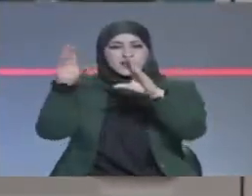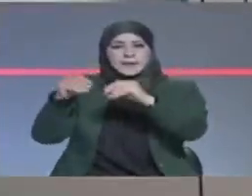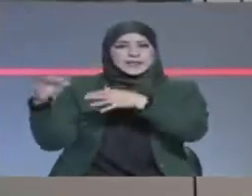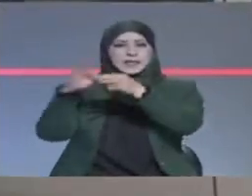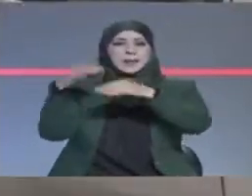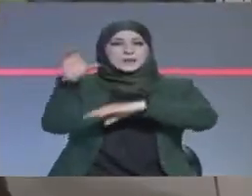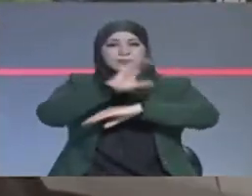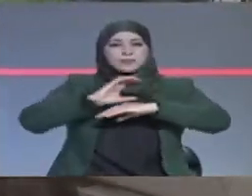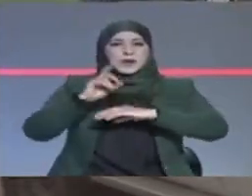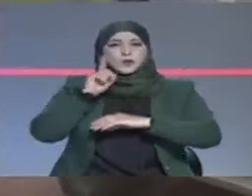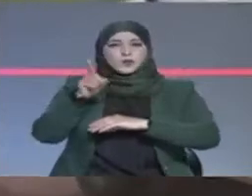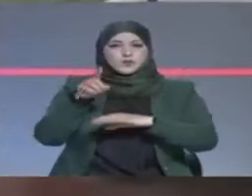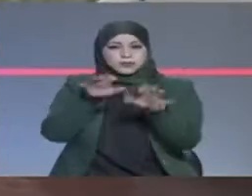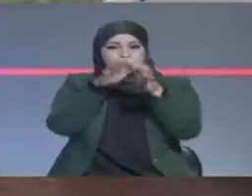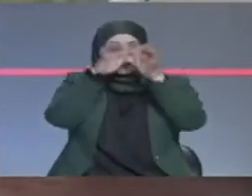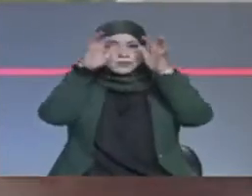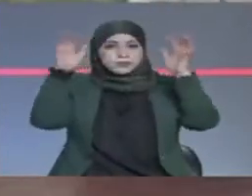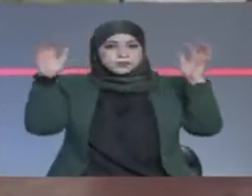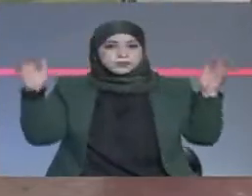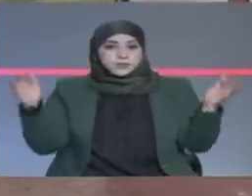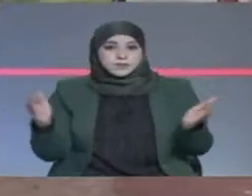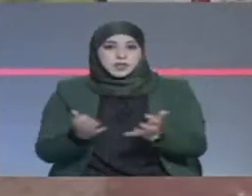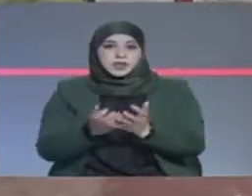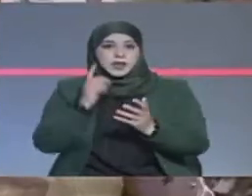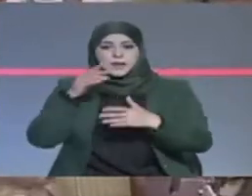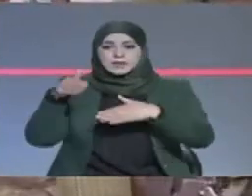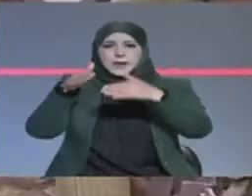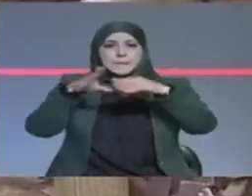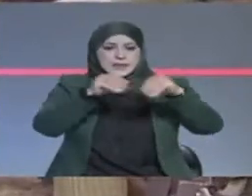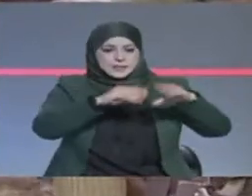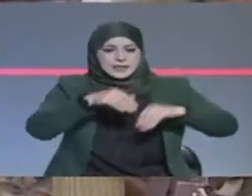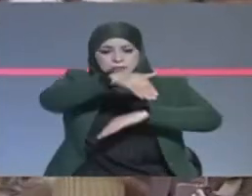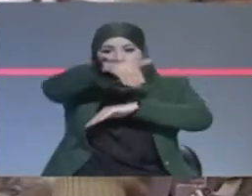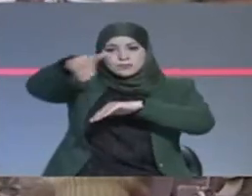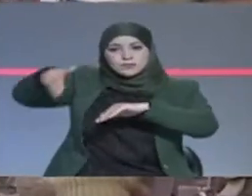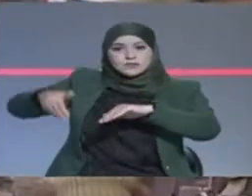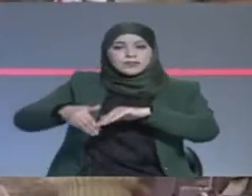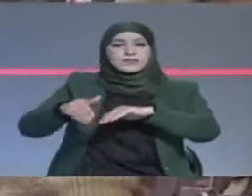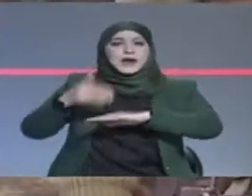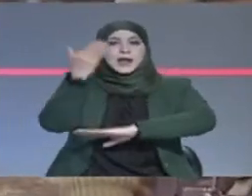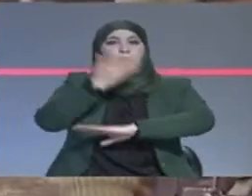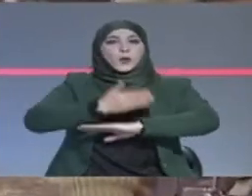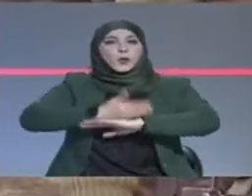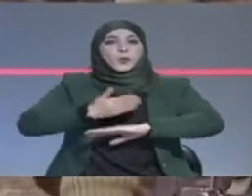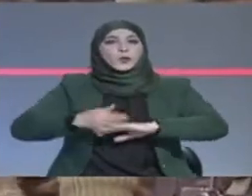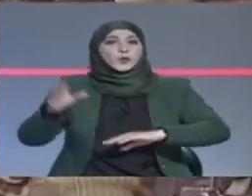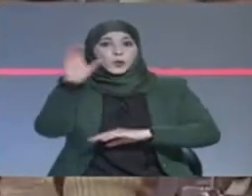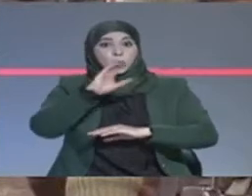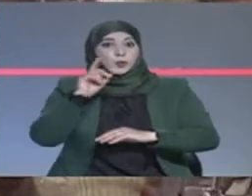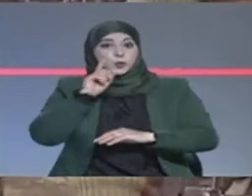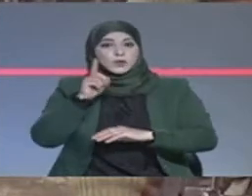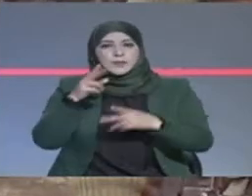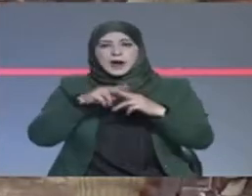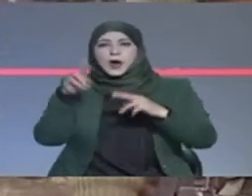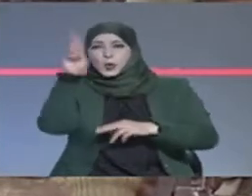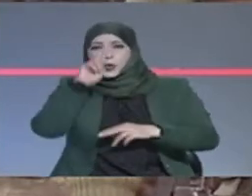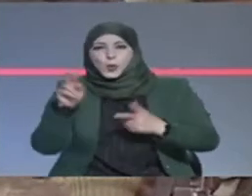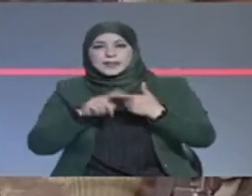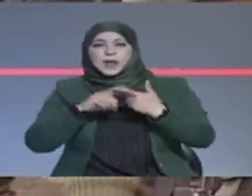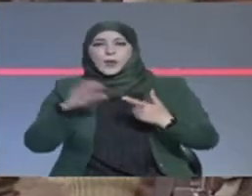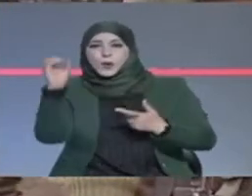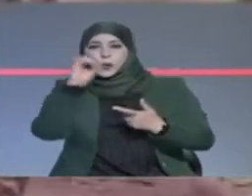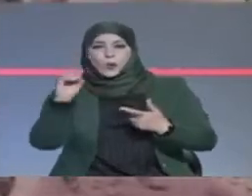الطبيعية الضخمة والمناطق المحيطة بها على امتداد حدود الكونغو الديمقراطية مع رواندا وأغندا